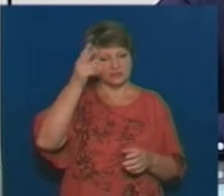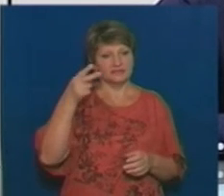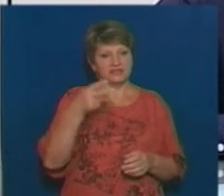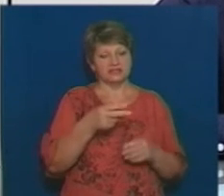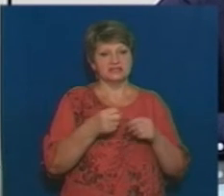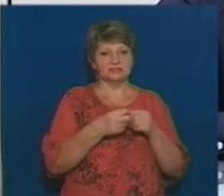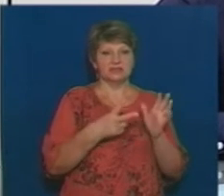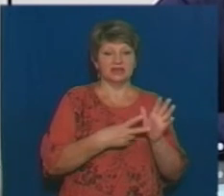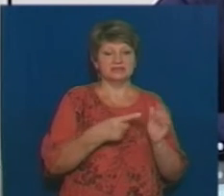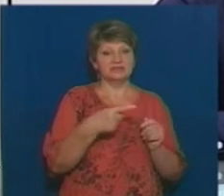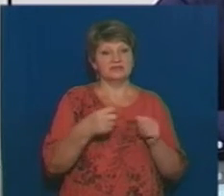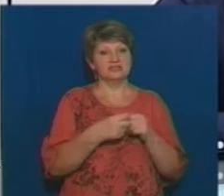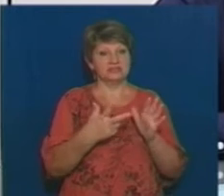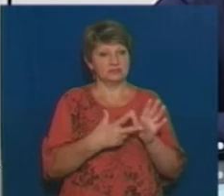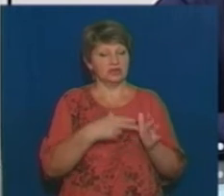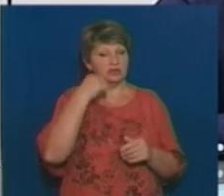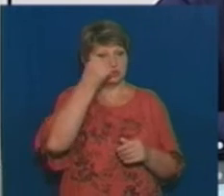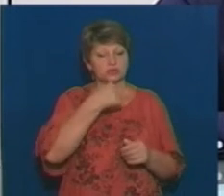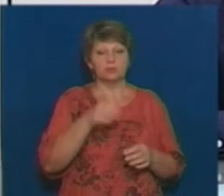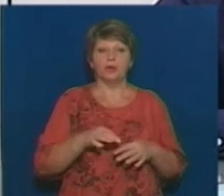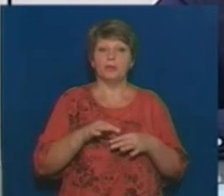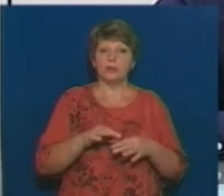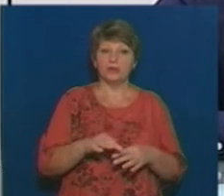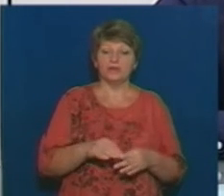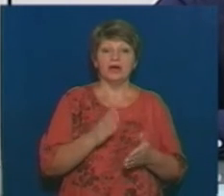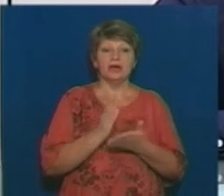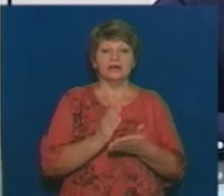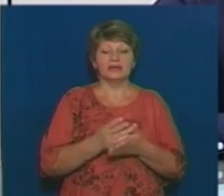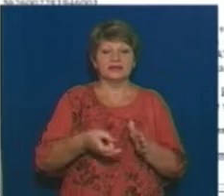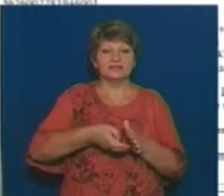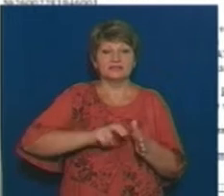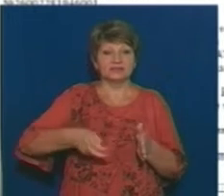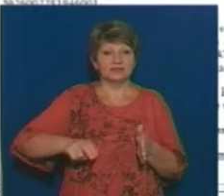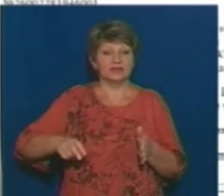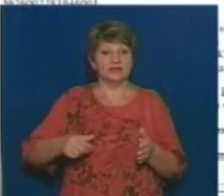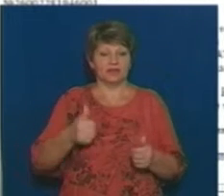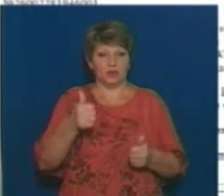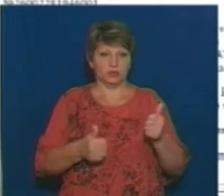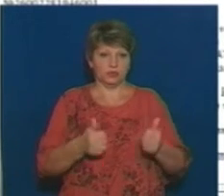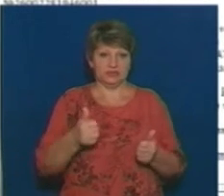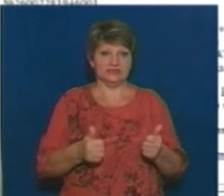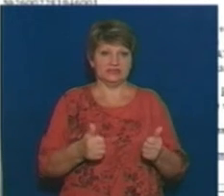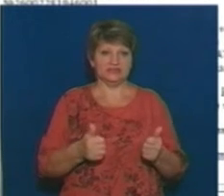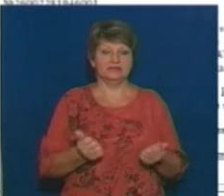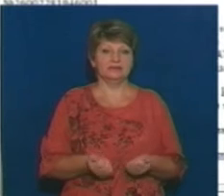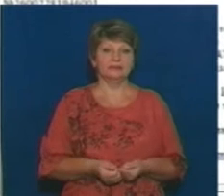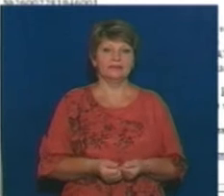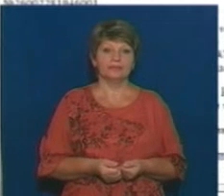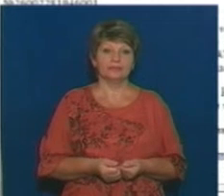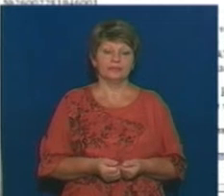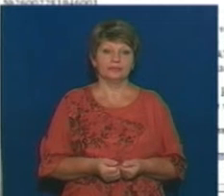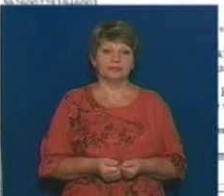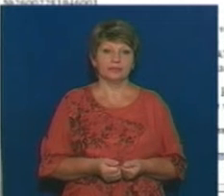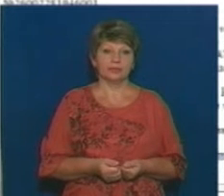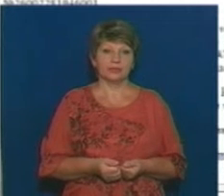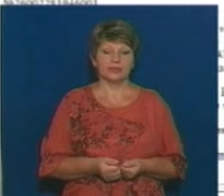-2018 роках їх проводив, відбувається уникнення конкуренції. Ось так, власне, ця